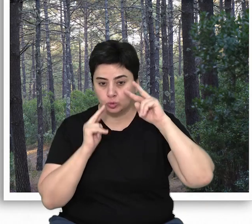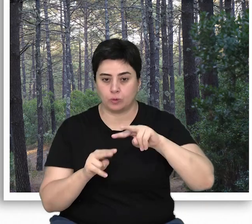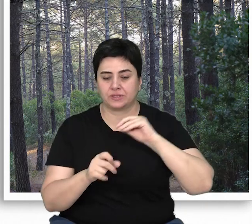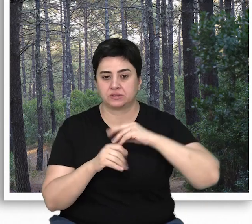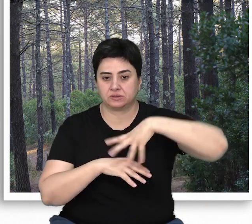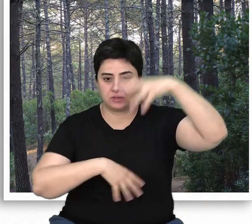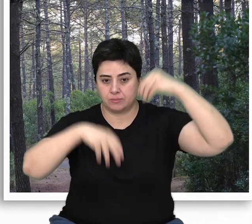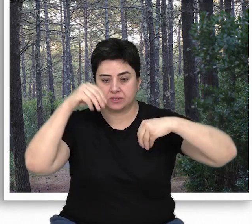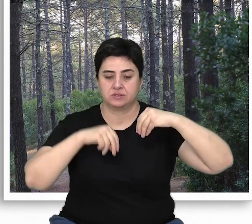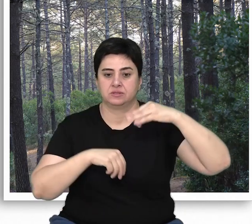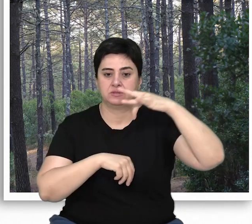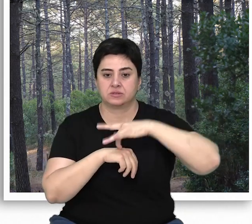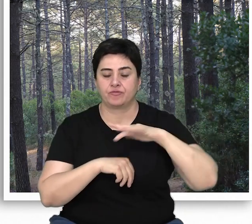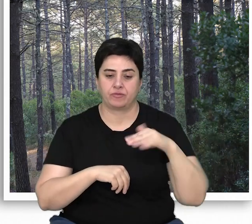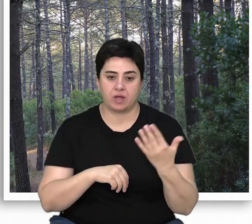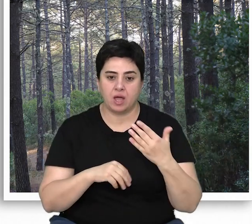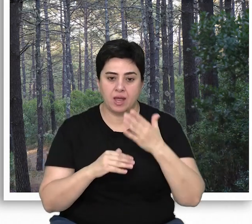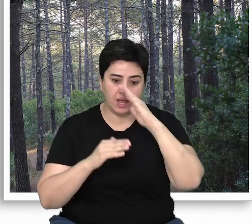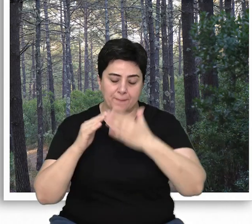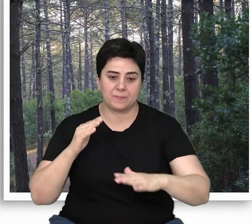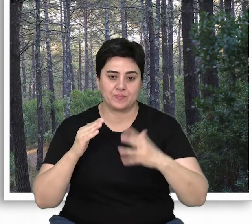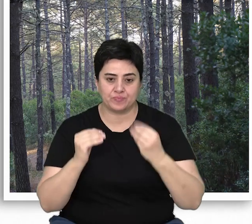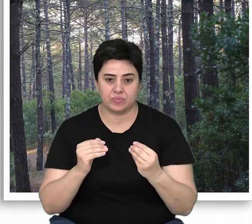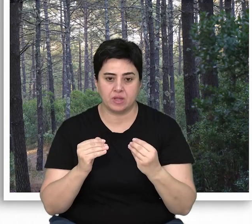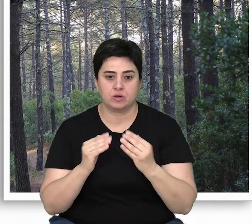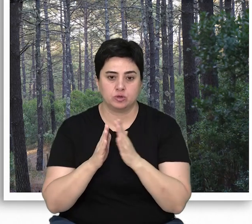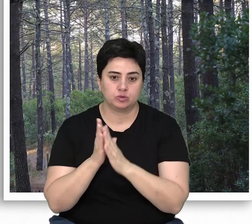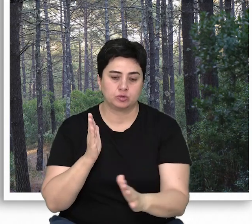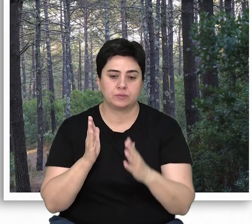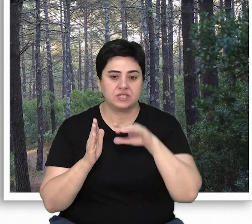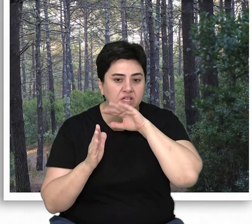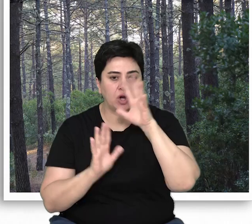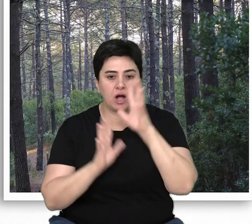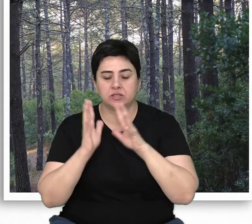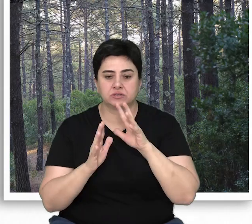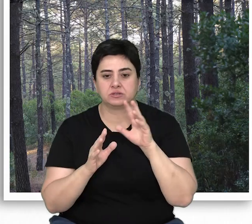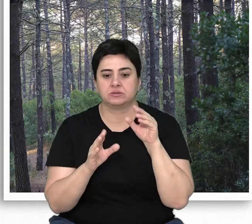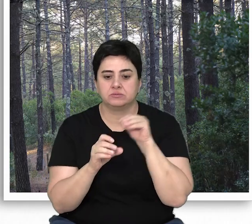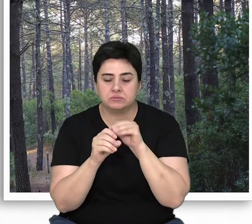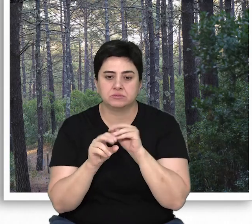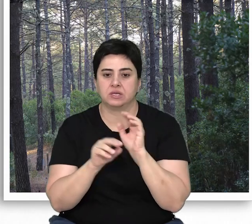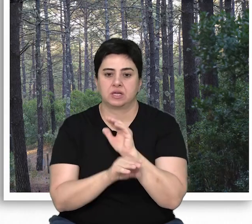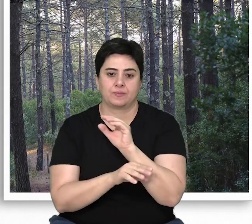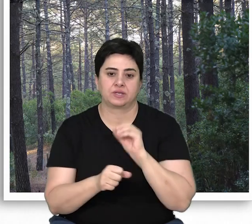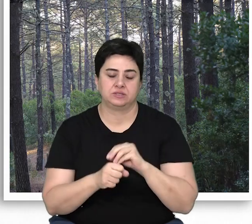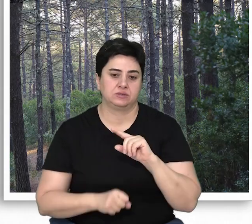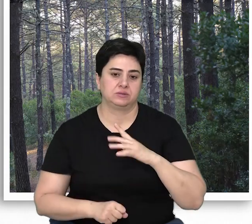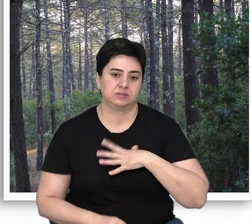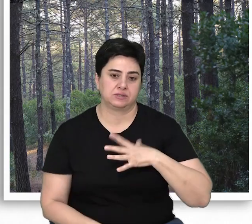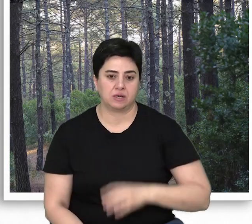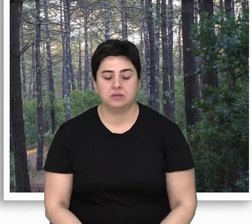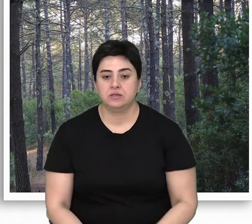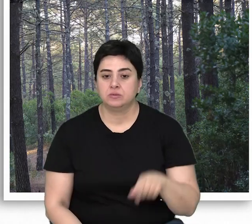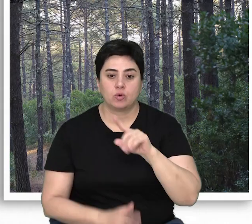görebilecekleri tepelerin zirvesinde veya eğimde bulunan tepesi düzleşmiş yaşlı ağaçları yuvalamak için tercih ederler.